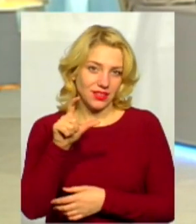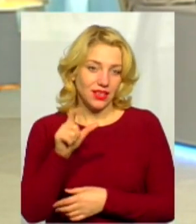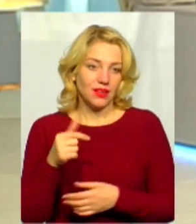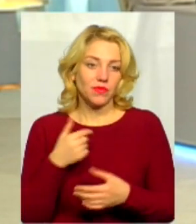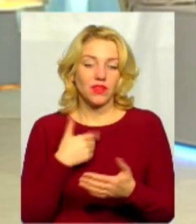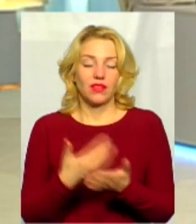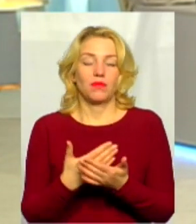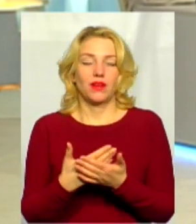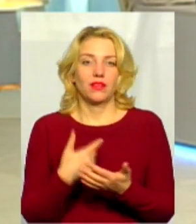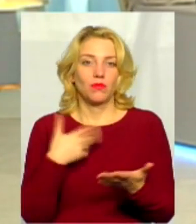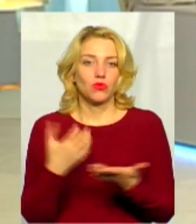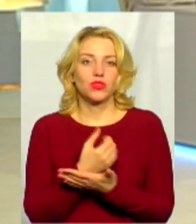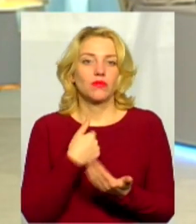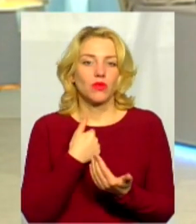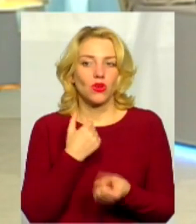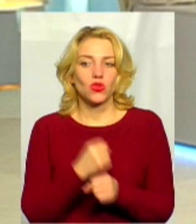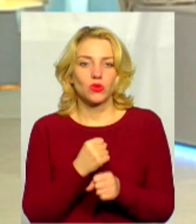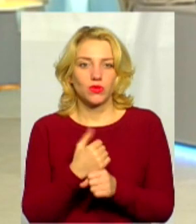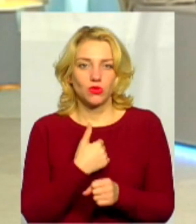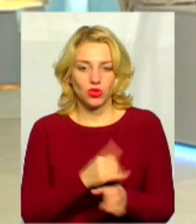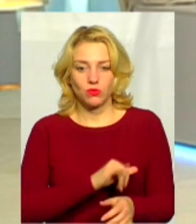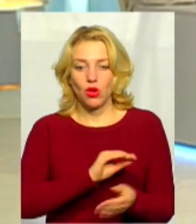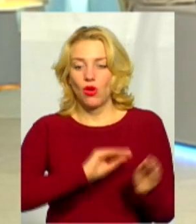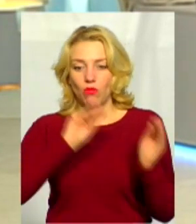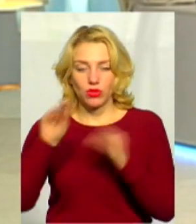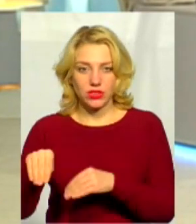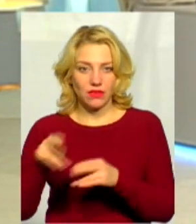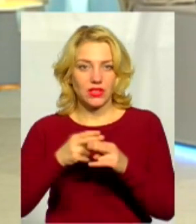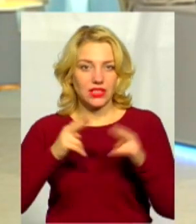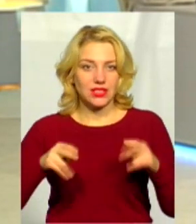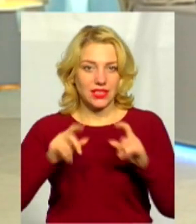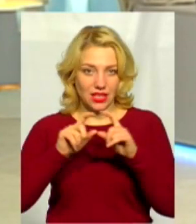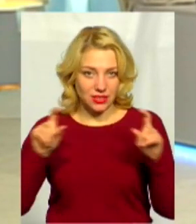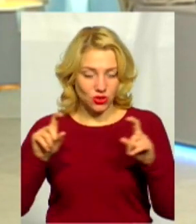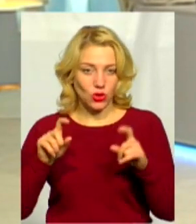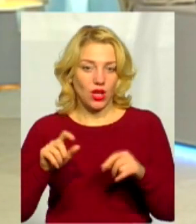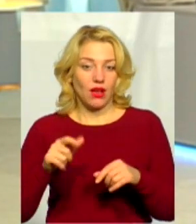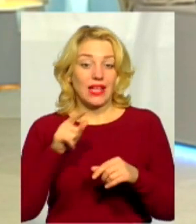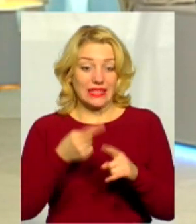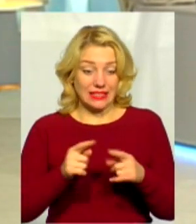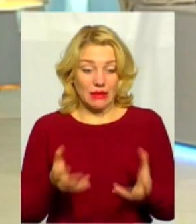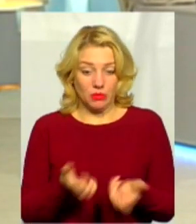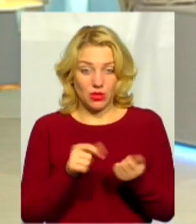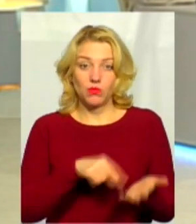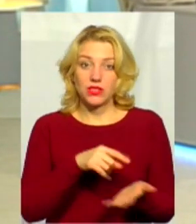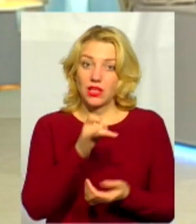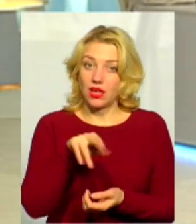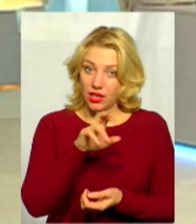ми хочемо зробити там станцію, цей об'єкт підтримує міська рада, але з іншої сторони, для того, щоб